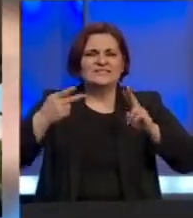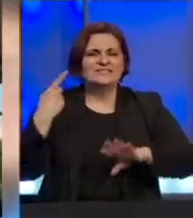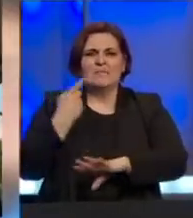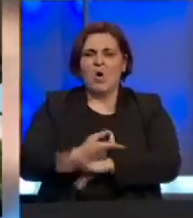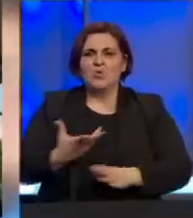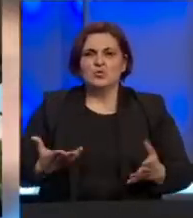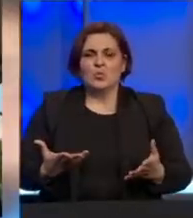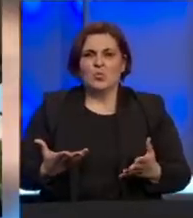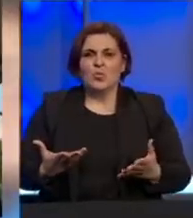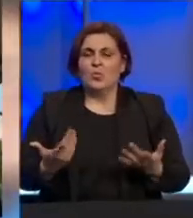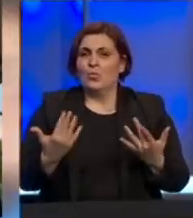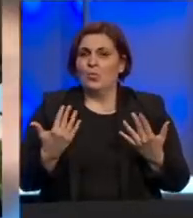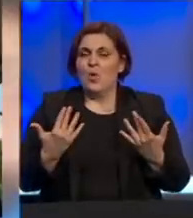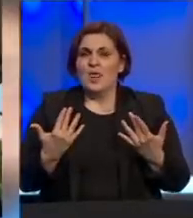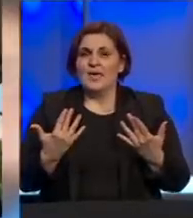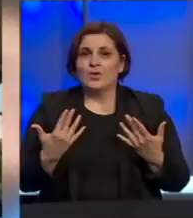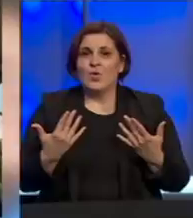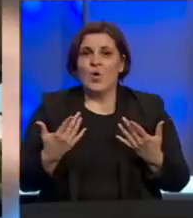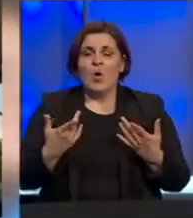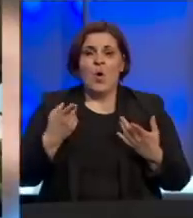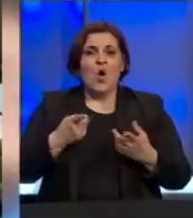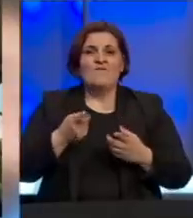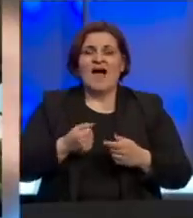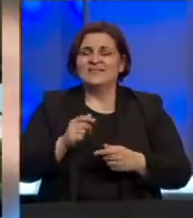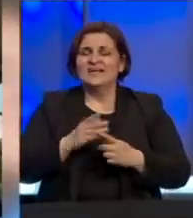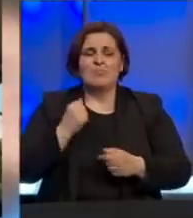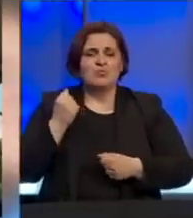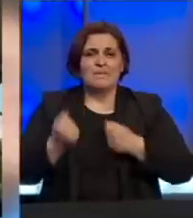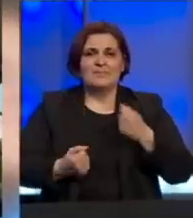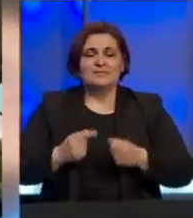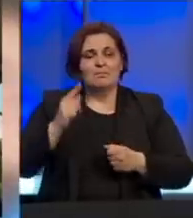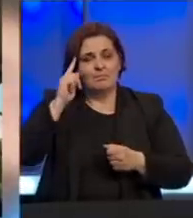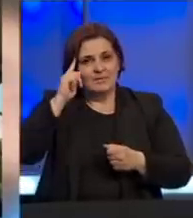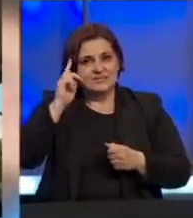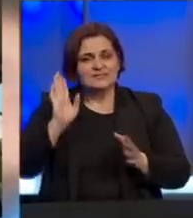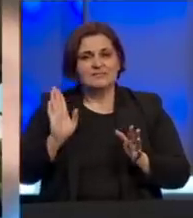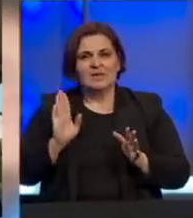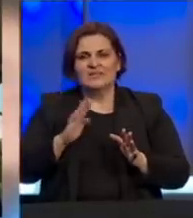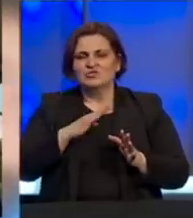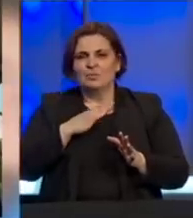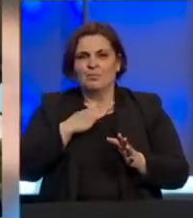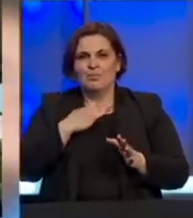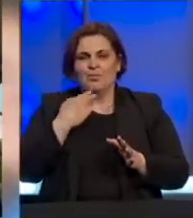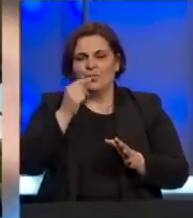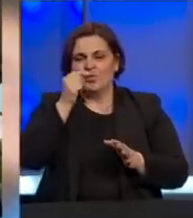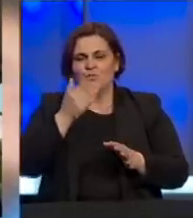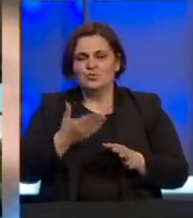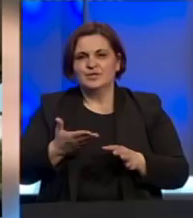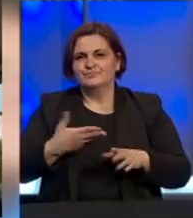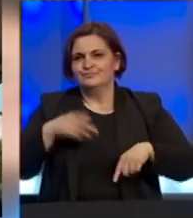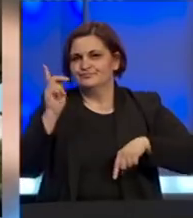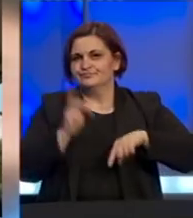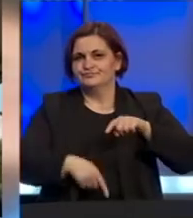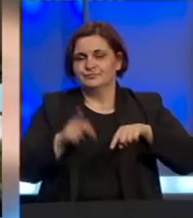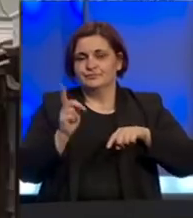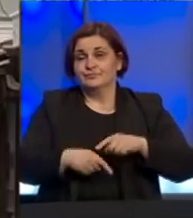ukoliko ova reakcija ne bude brza mislim da će jako mnogo ljudi ostati bez